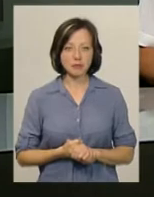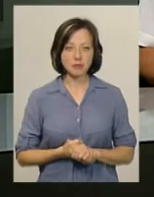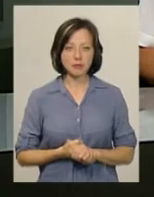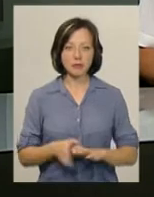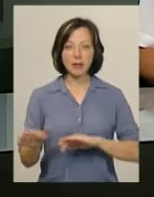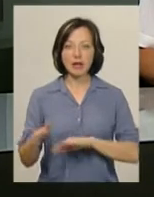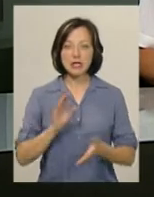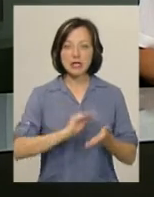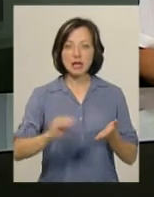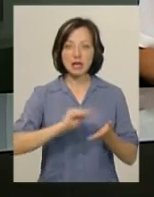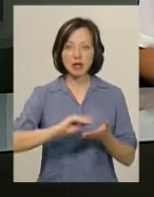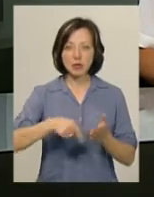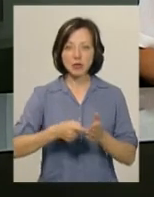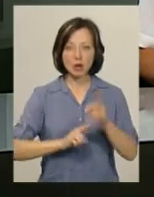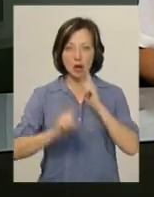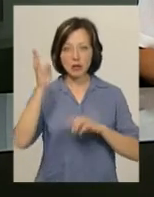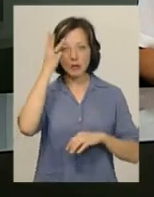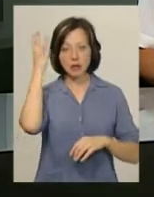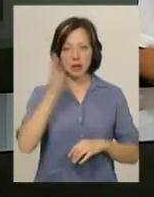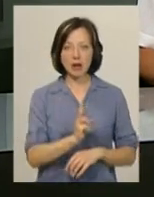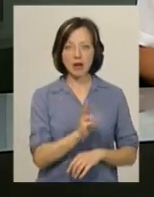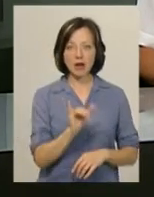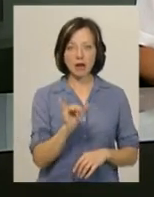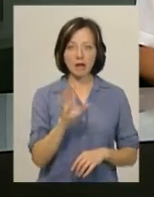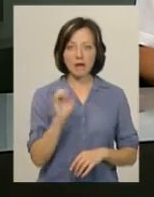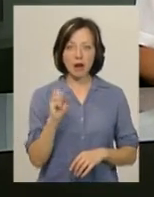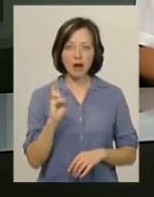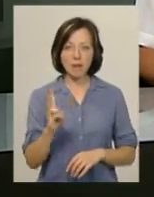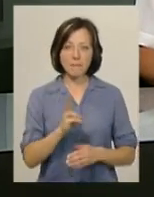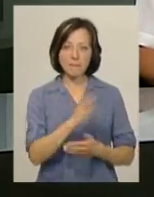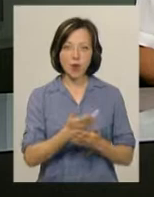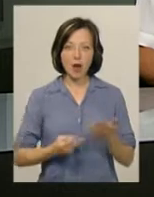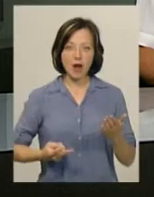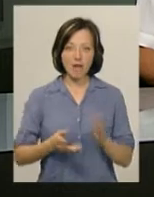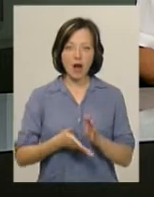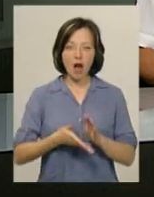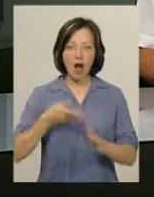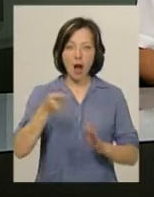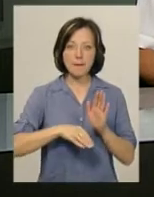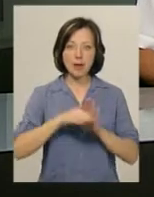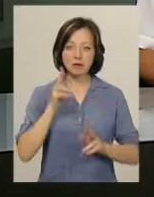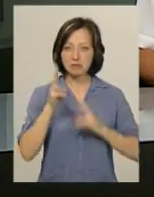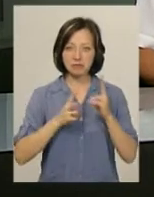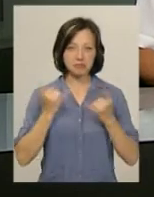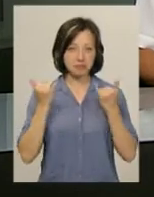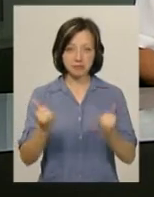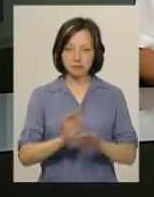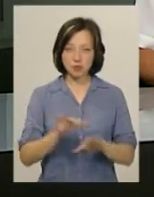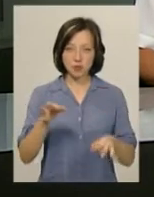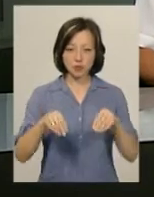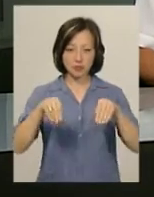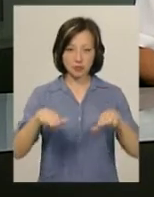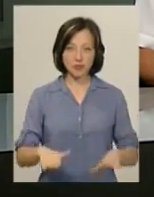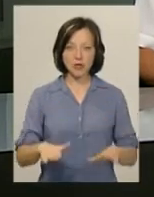Секретар Хмельницької міської ради Михайло Кривак програв апеляцію. Його скаргу суд не задовольнив. Відповідну постанову сьогодні